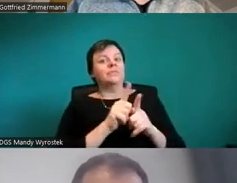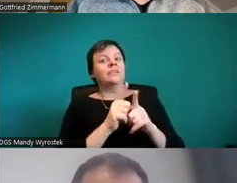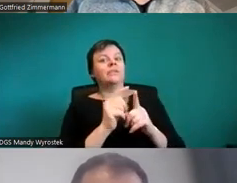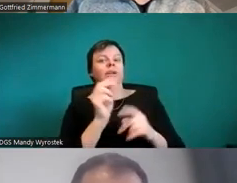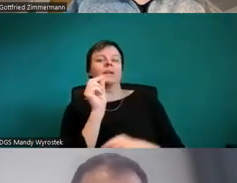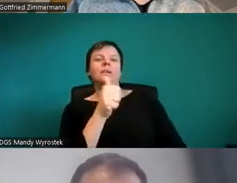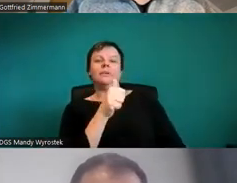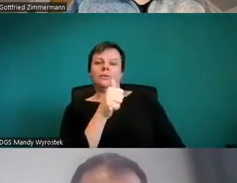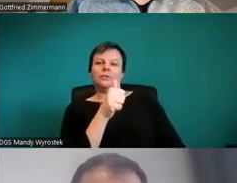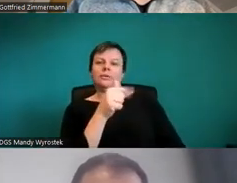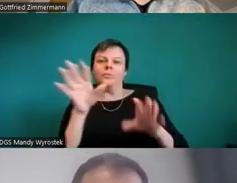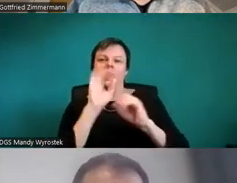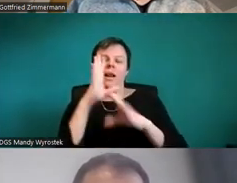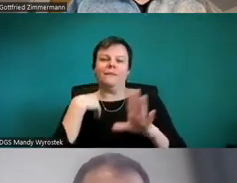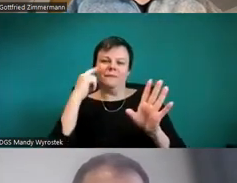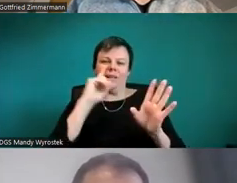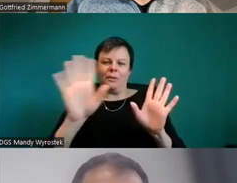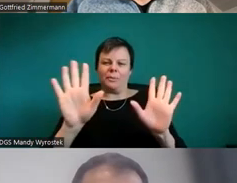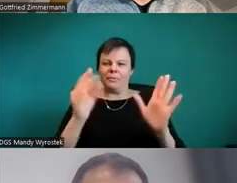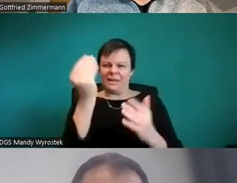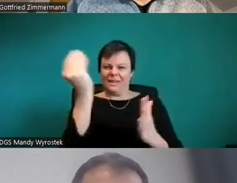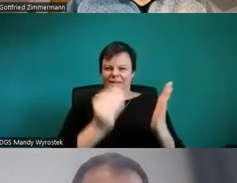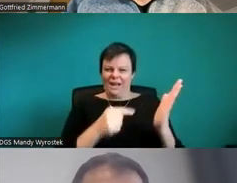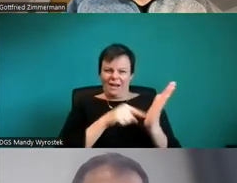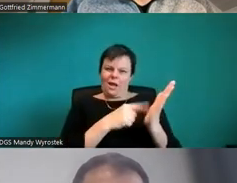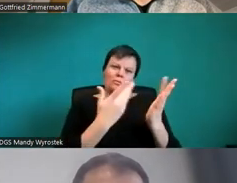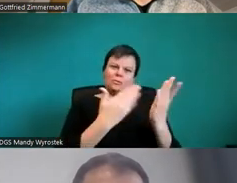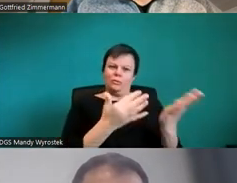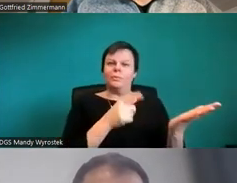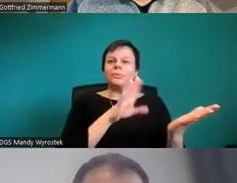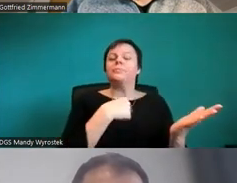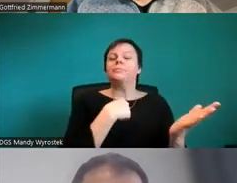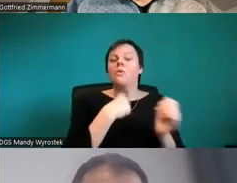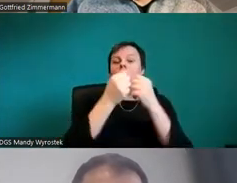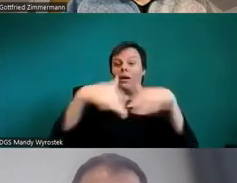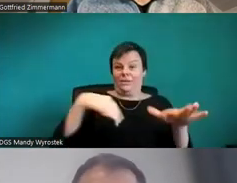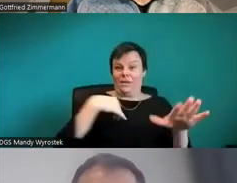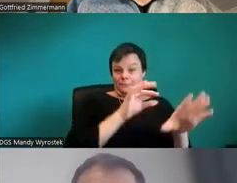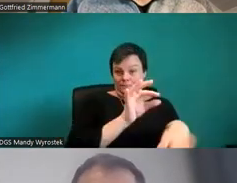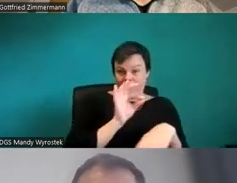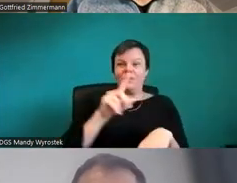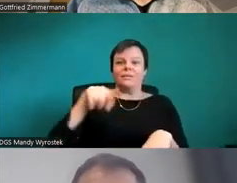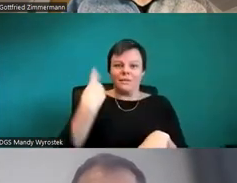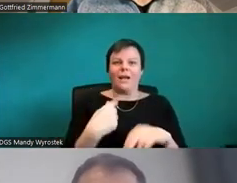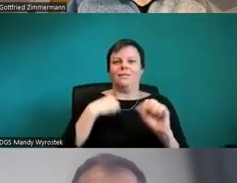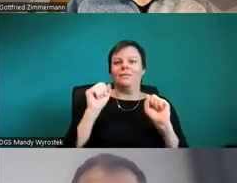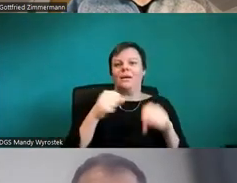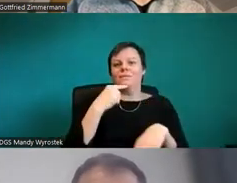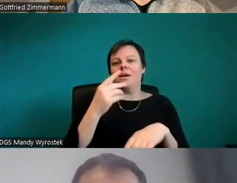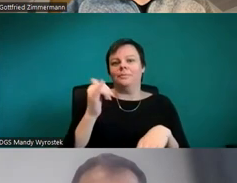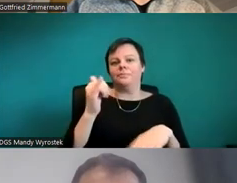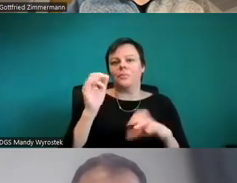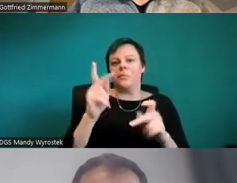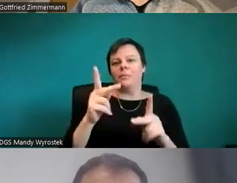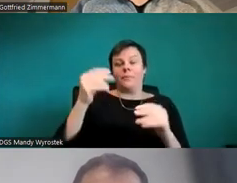Organigramm, in SmartArt konvertieren und dann muss ich natürlich das richtig heraussuchen. Ich bin jetzt nicht sicher, ob es das gibt,